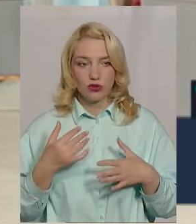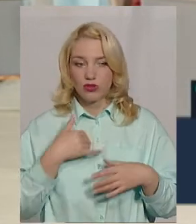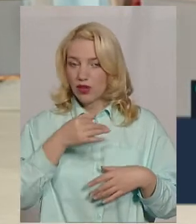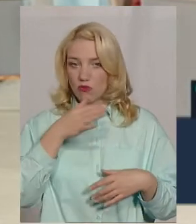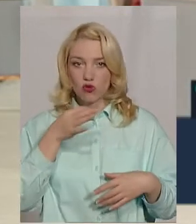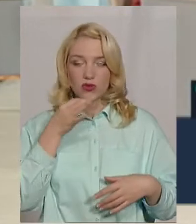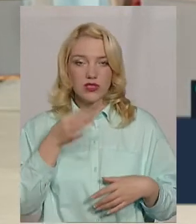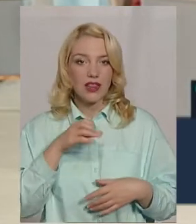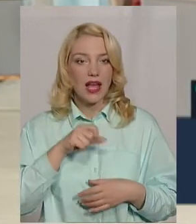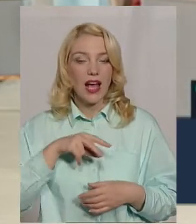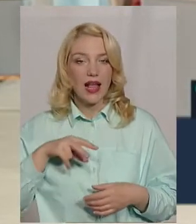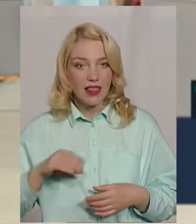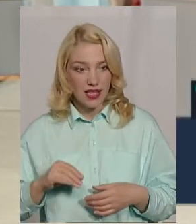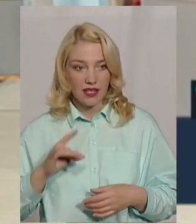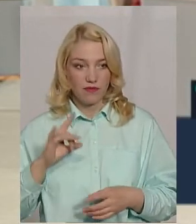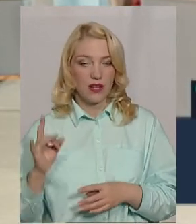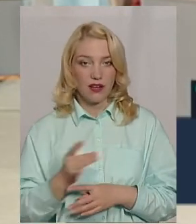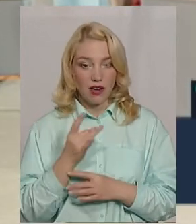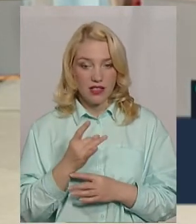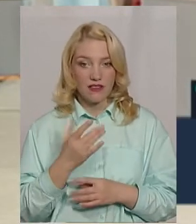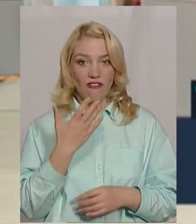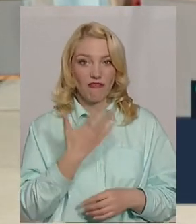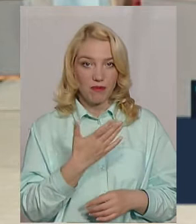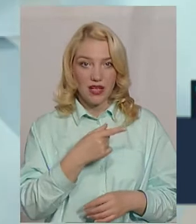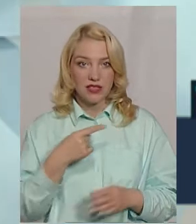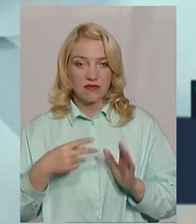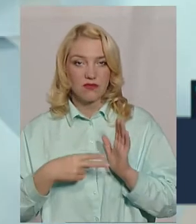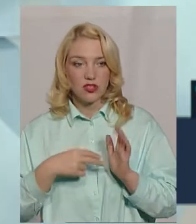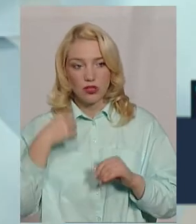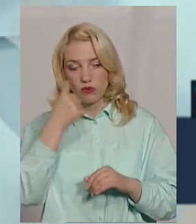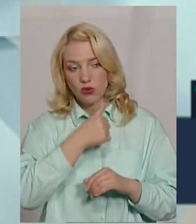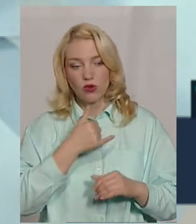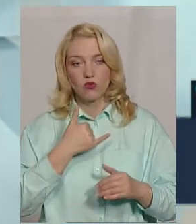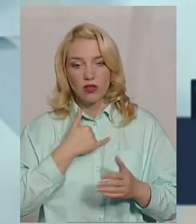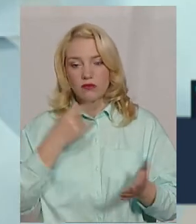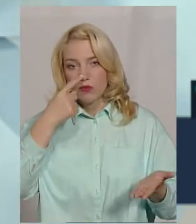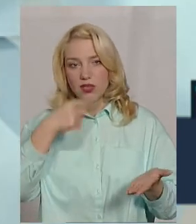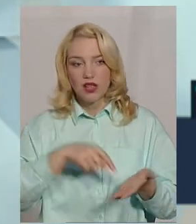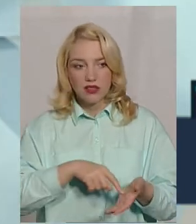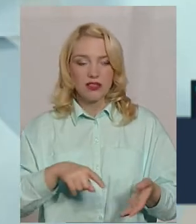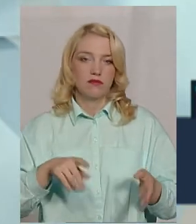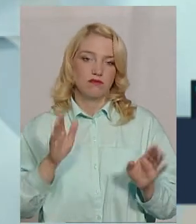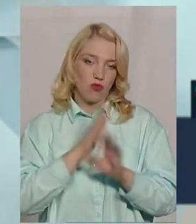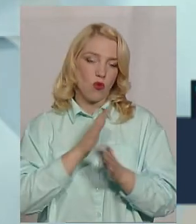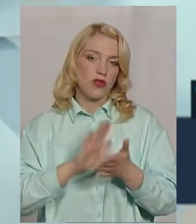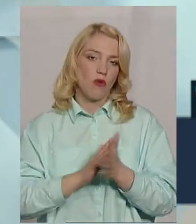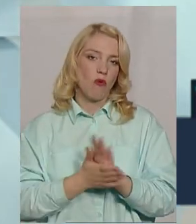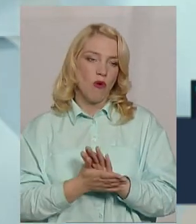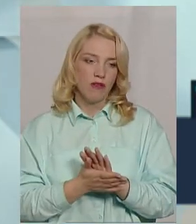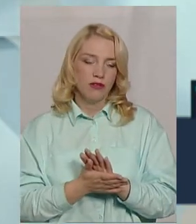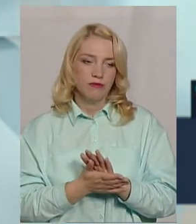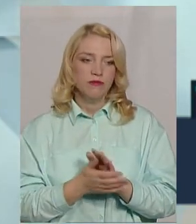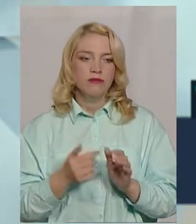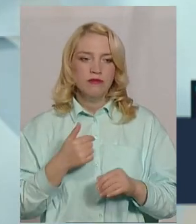зараз сказати, але раз в 5-7 років нас випадають от такі погодні умови. Разом з тим,